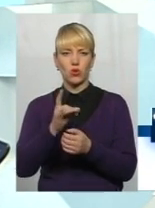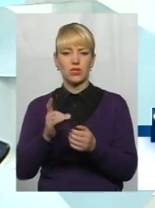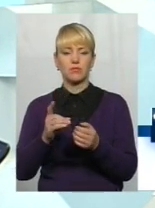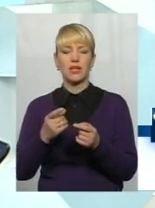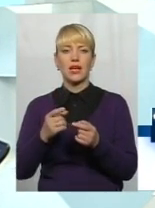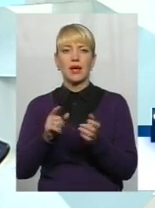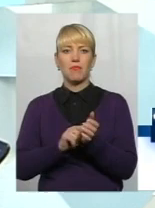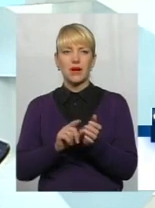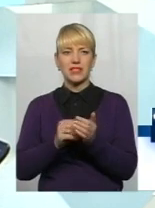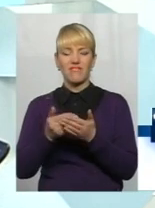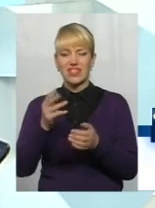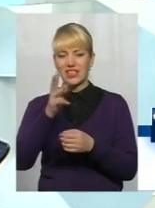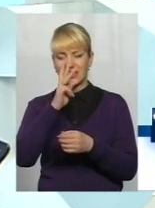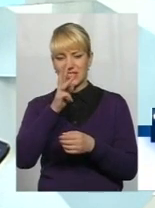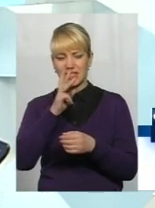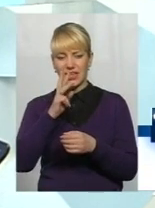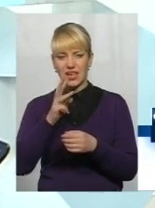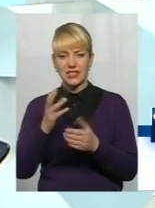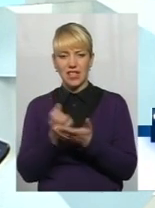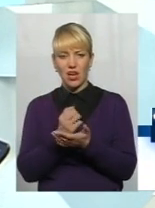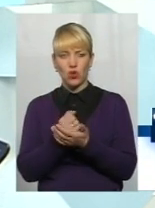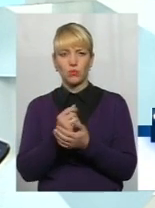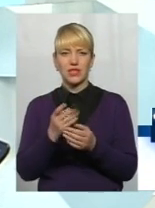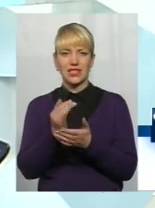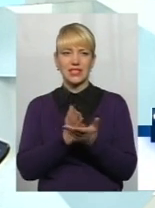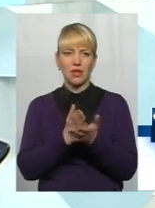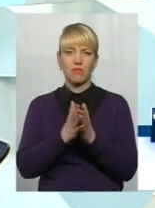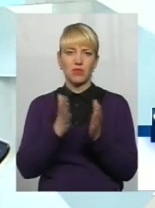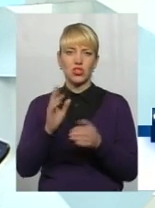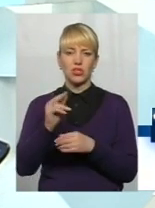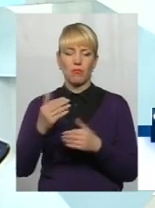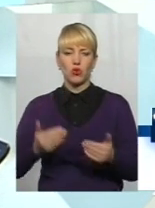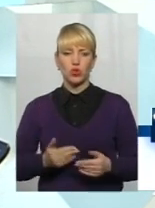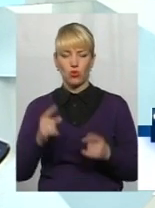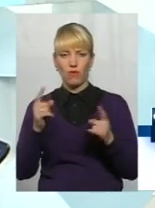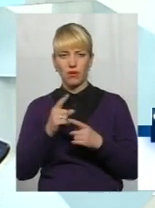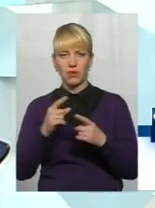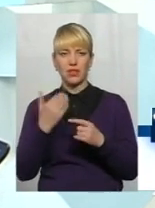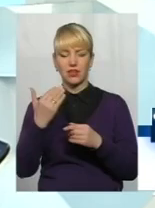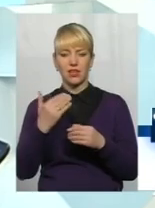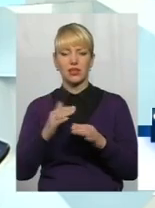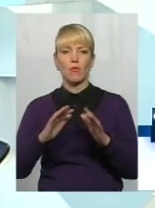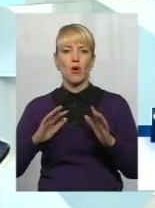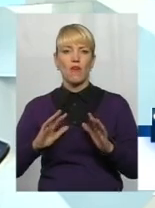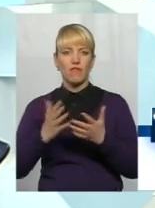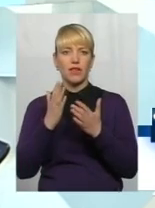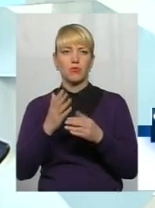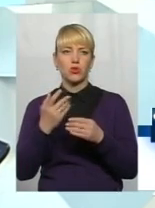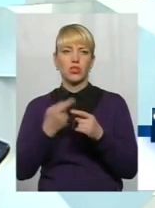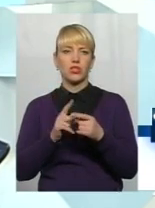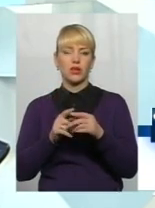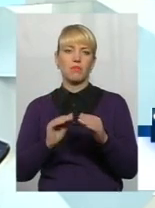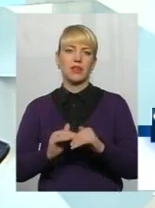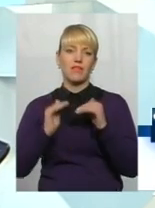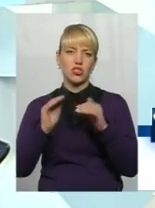і стажу більше прожиткового мінімуму, то в їхньому випадку підвищується лише доплата за понаднормативний стаж.